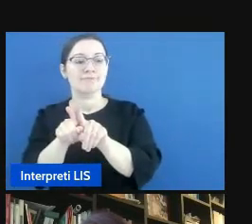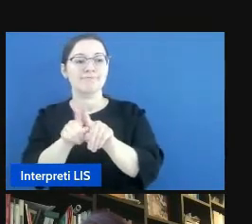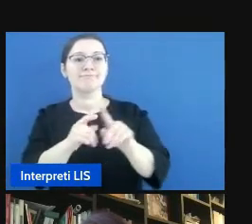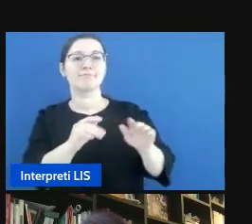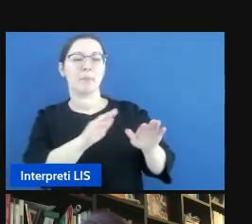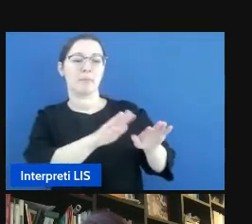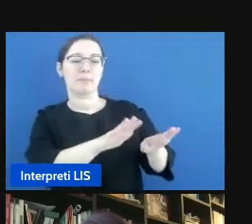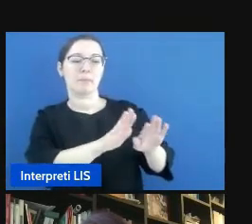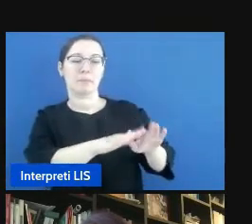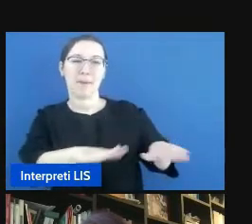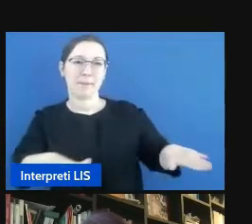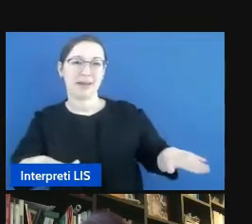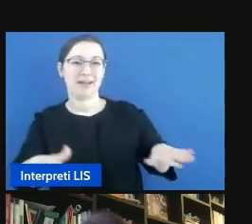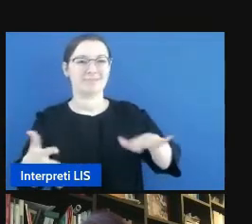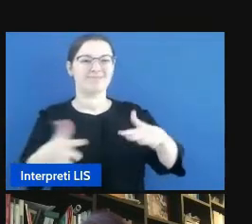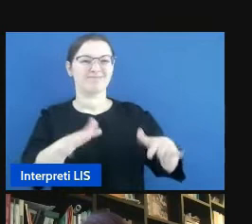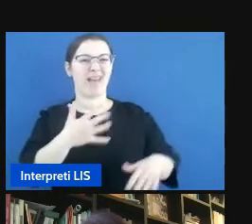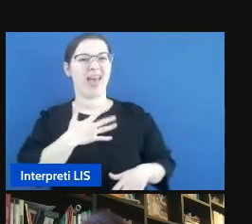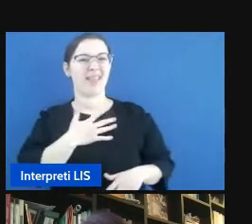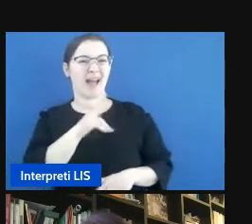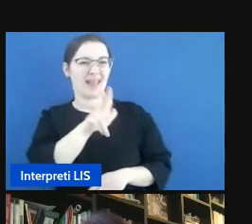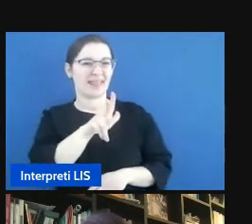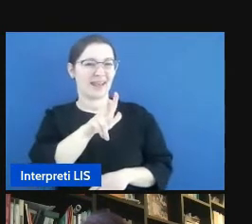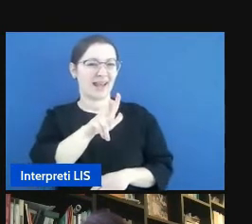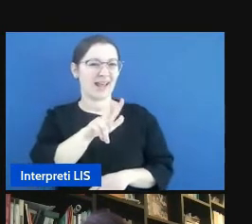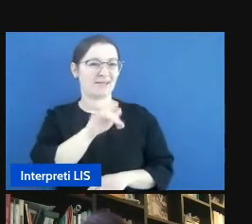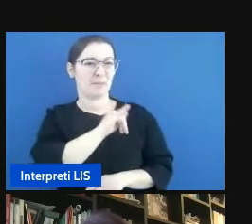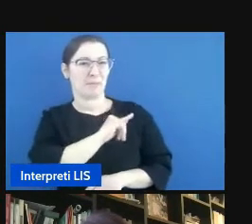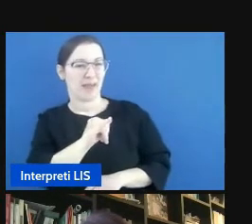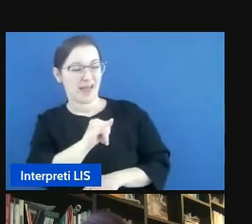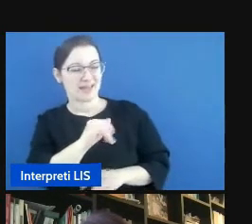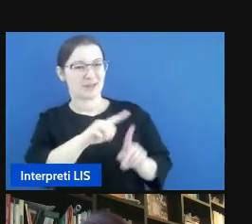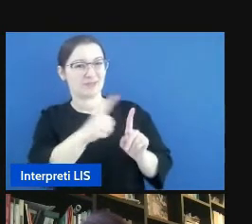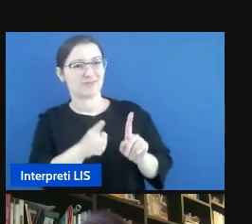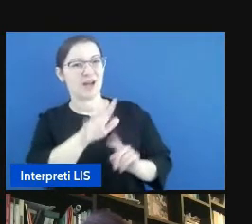mezzo fino ai cinque anni e mezzo